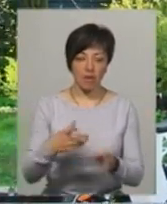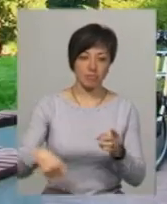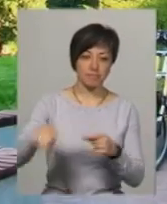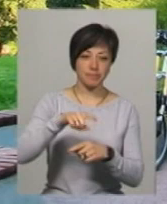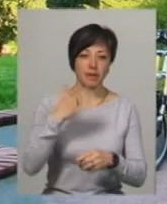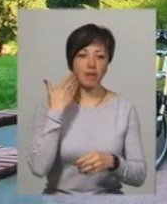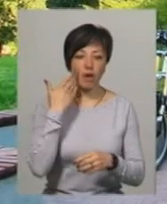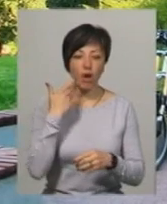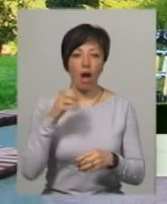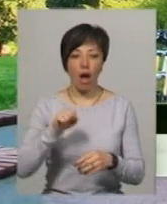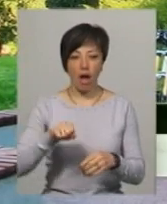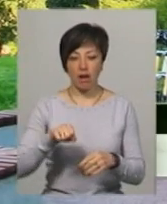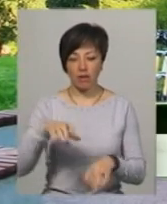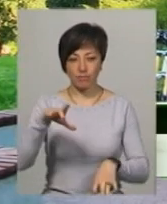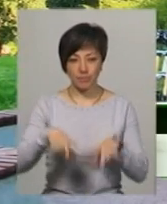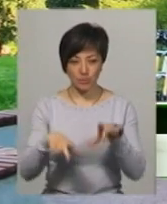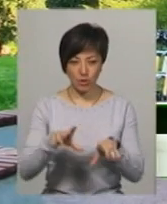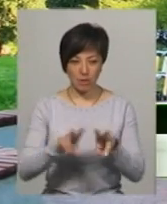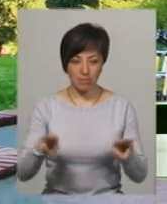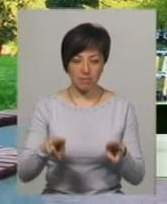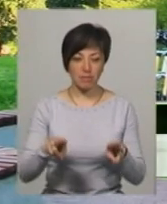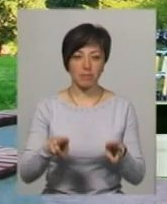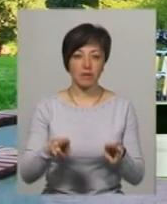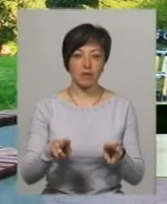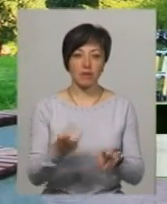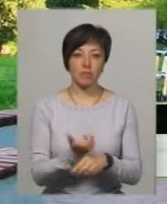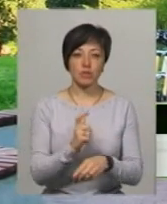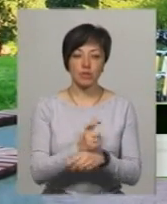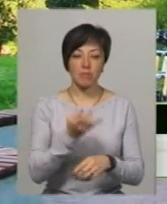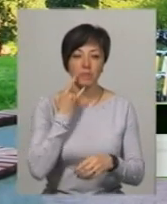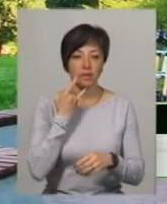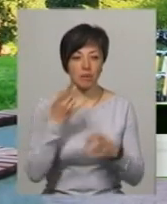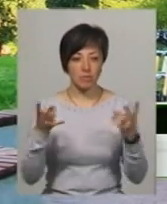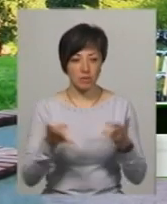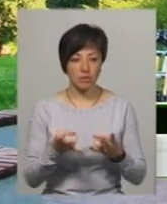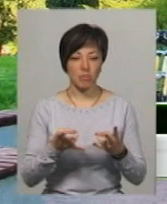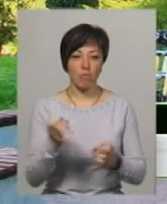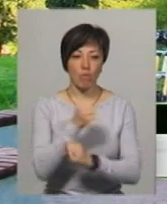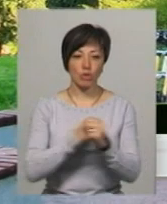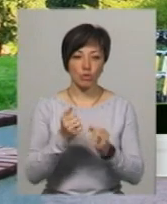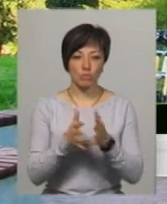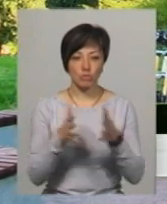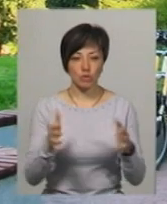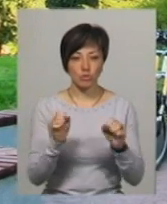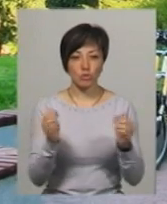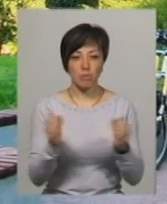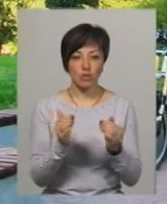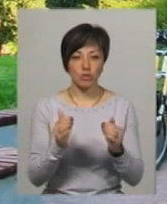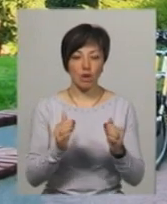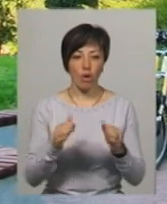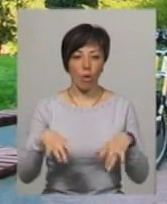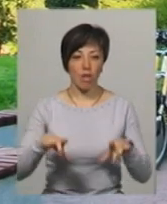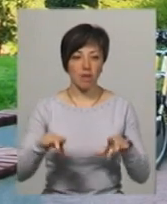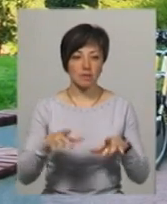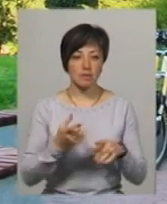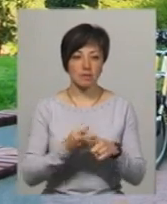ногу. Для бездоріжжя повинно бути більше батареї, більше мотор, там, можливо, трошки менше колеса і з